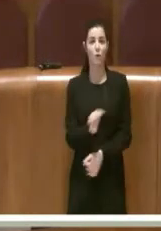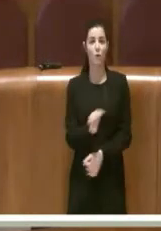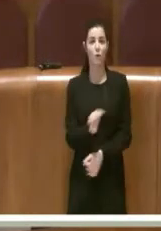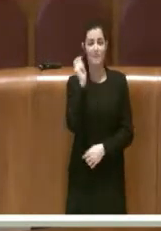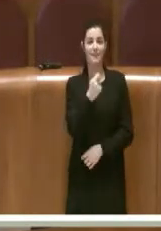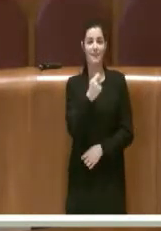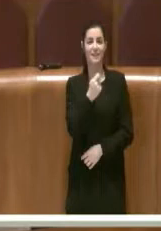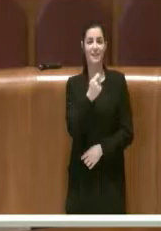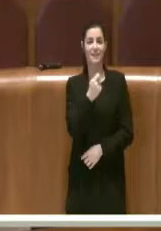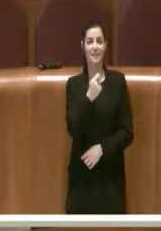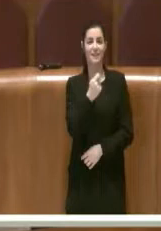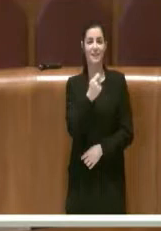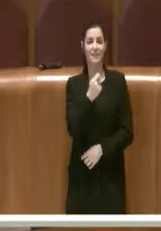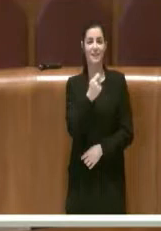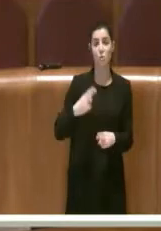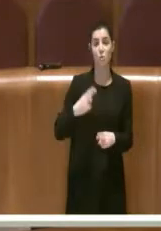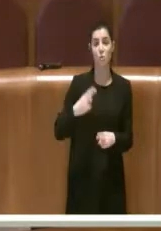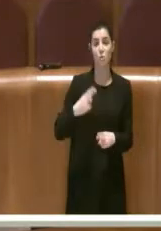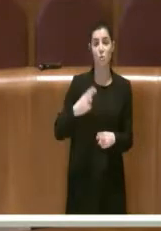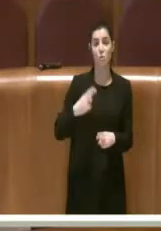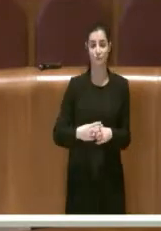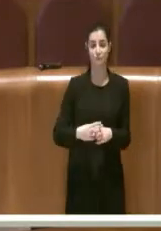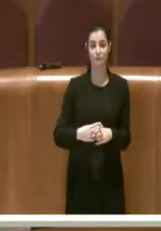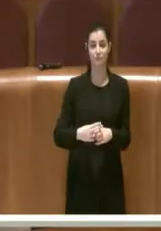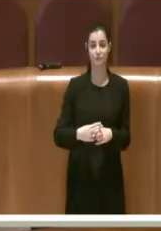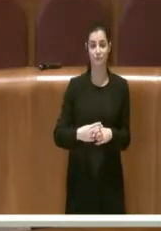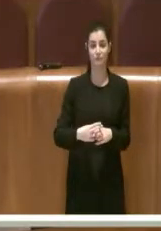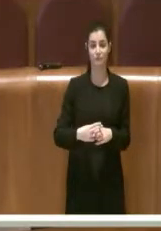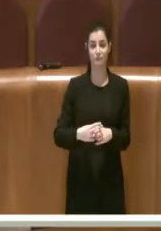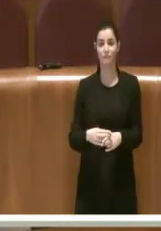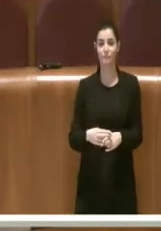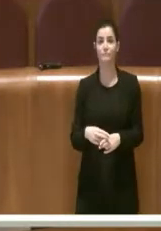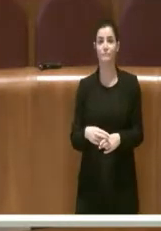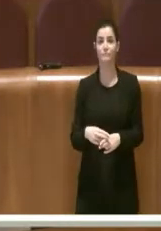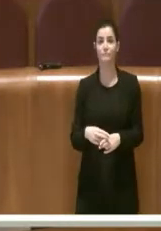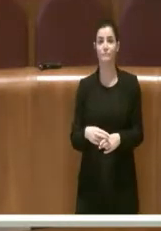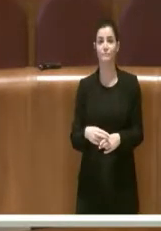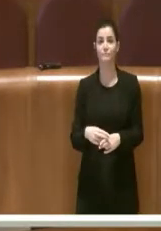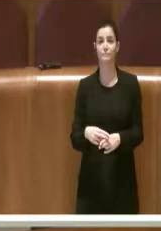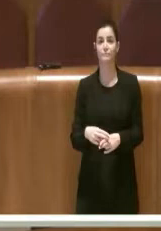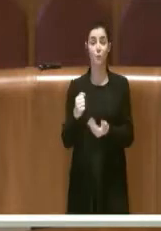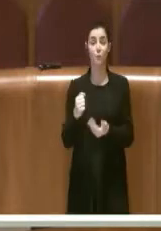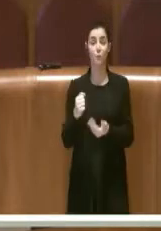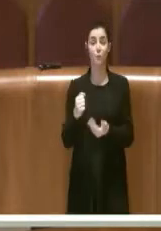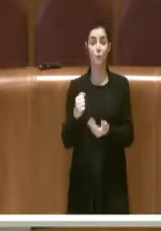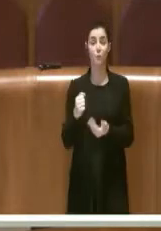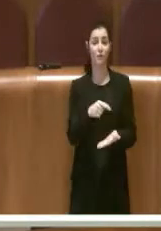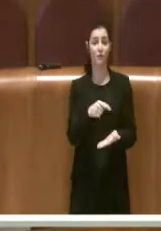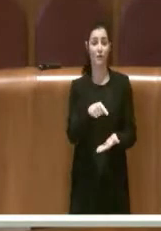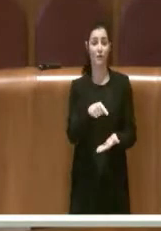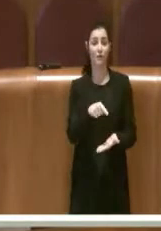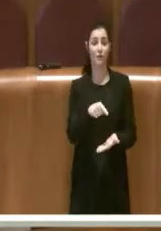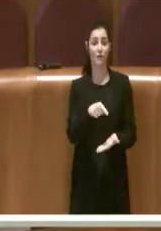anche perché il famoso stanziamento, la famosa somma dei 40 milioni